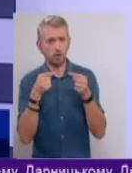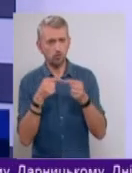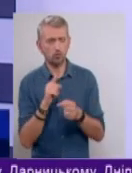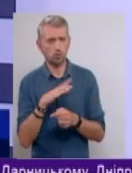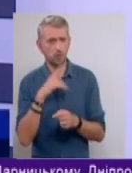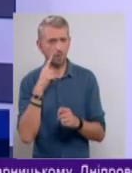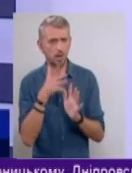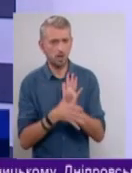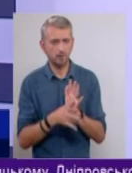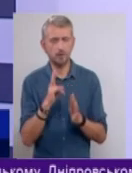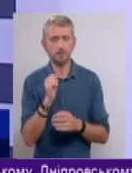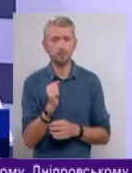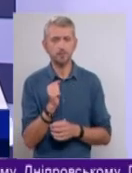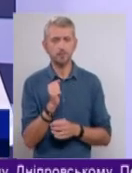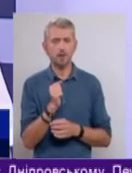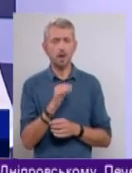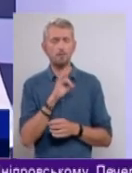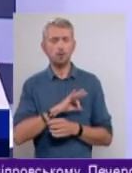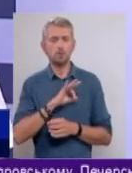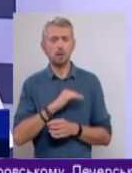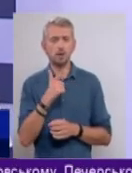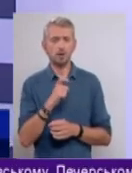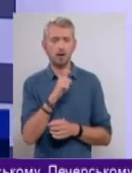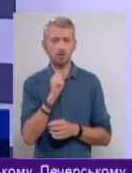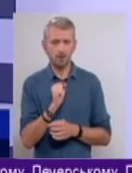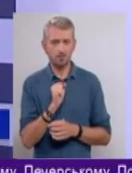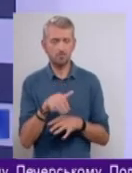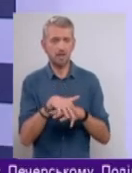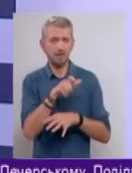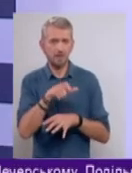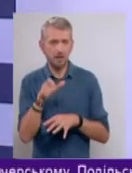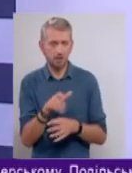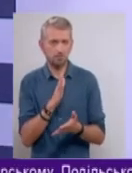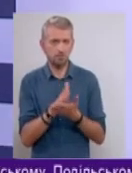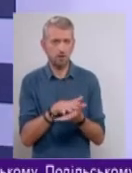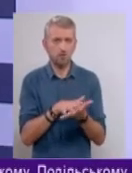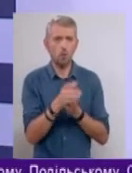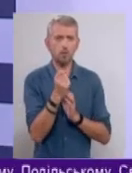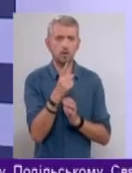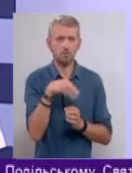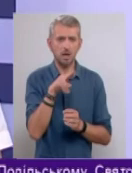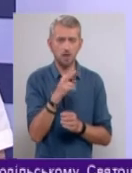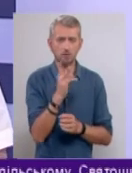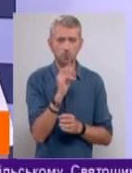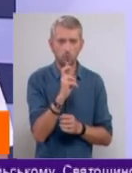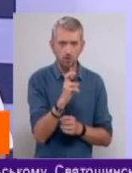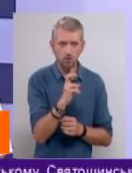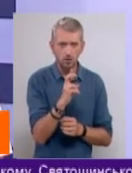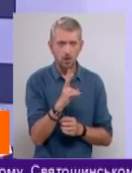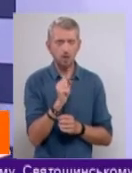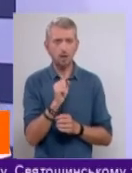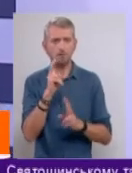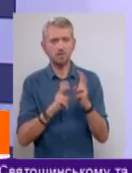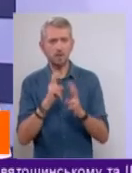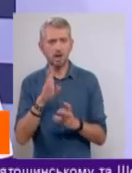щоб було зрозуміло, на потреблення газу населенням непосредственно йде 11 мільярдів кубічних метрів. На